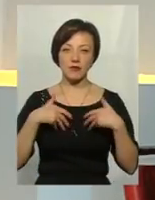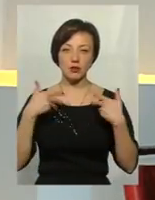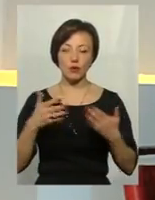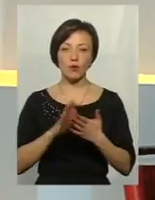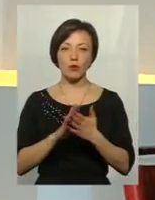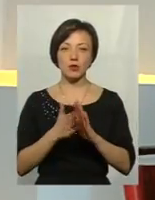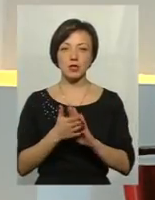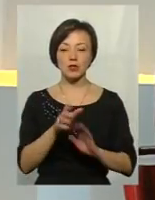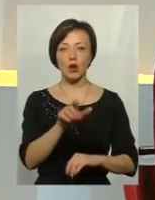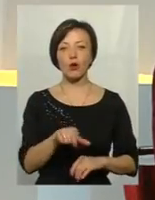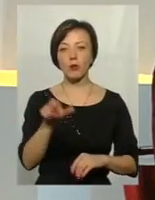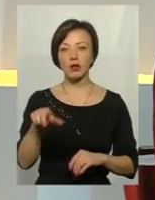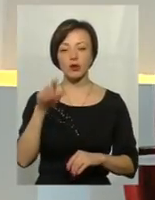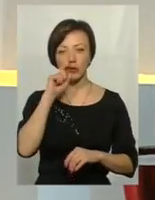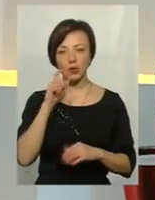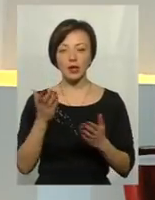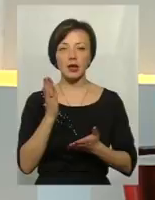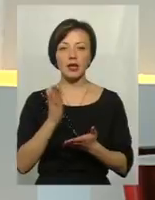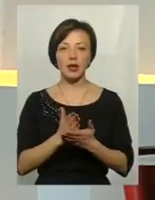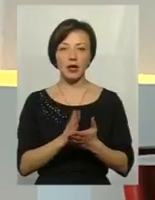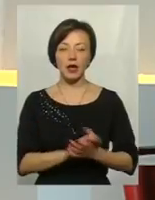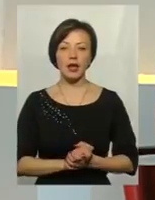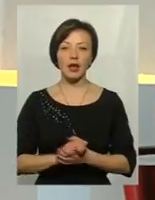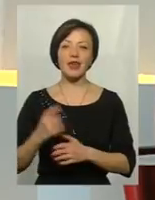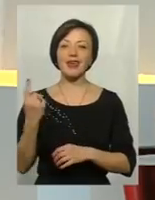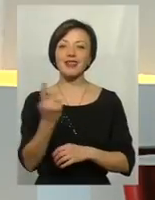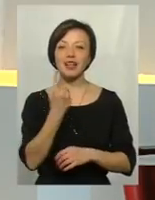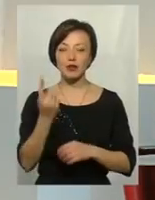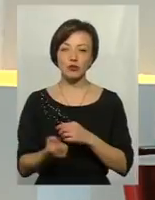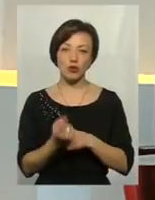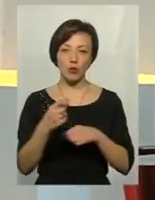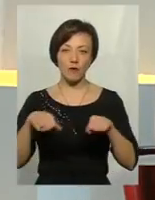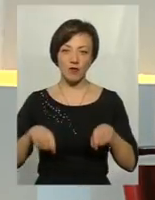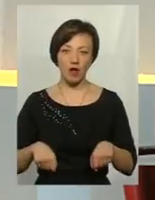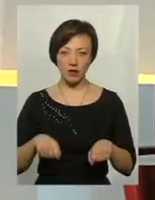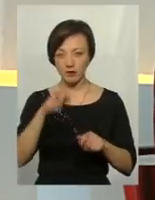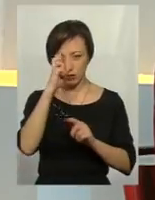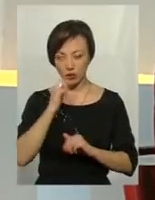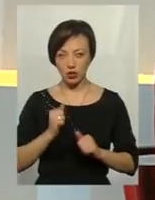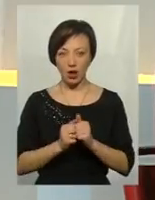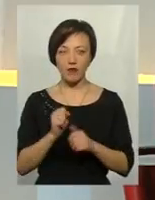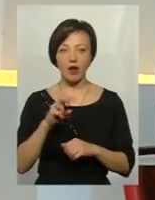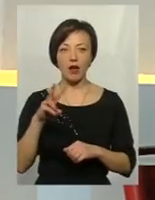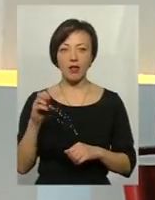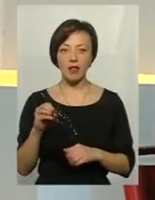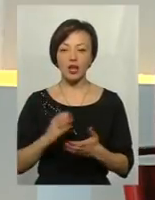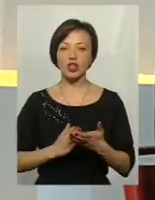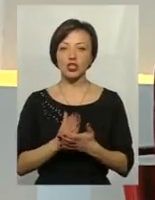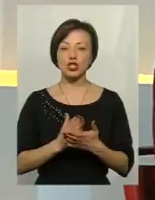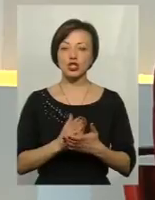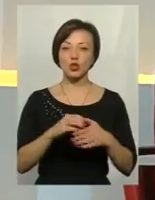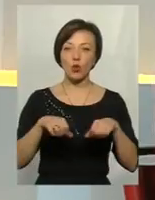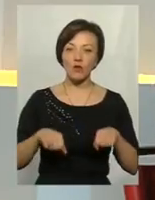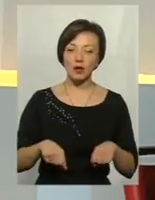позицію громадян України, який є єдиним джерелом влади сьогодні в державі. Але, на жаль, чиновники та